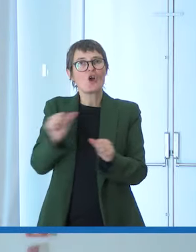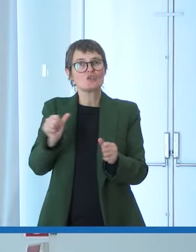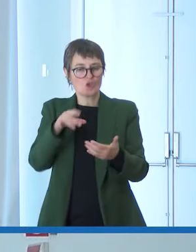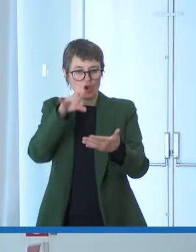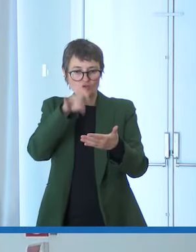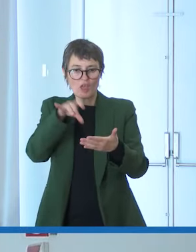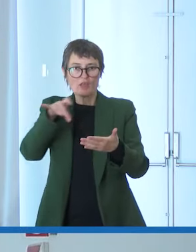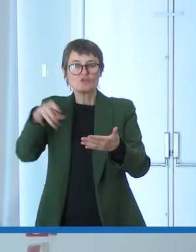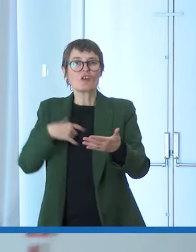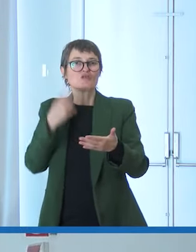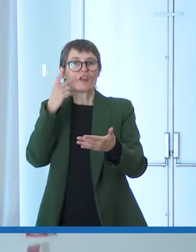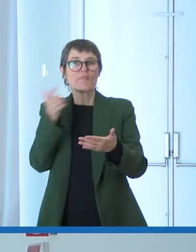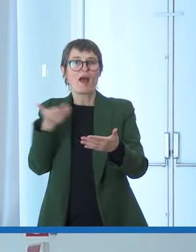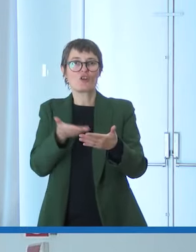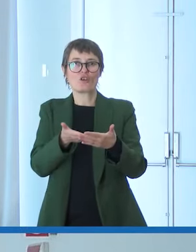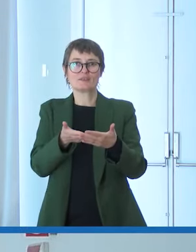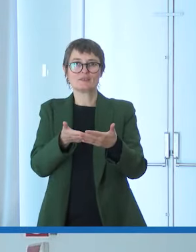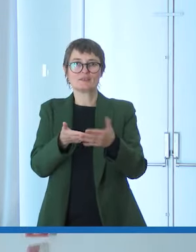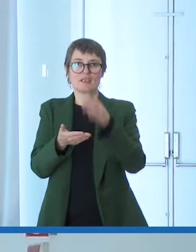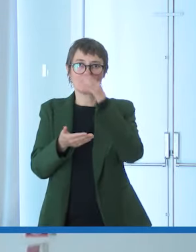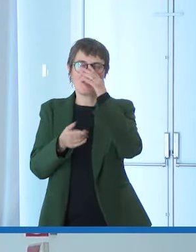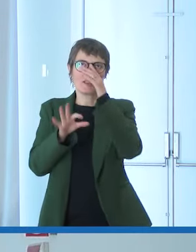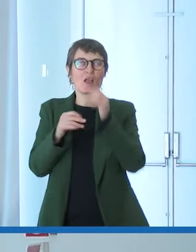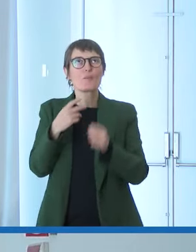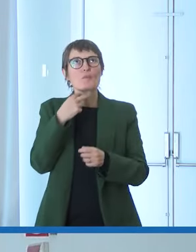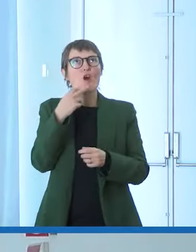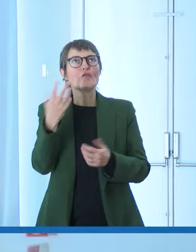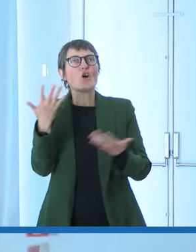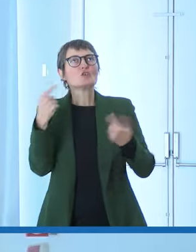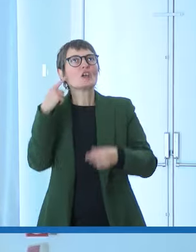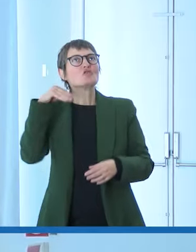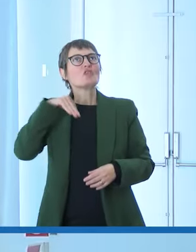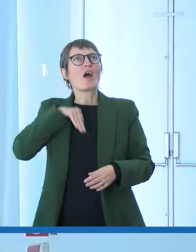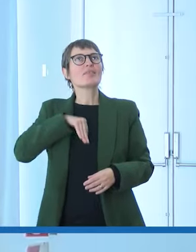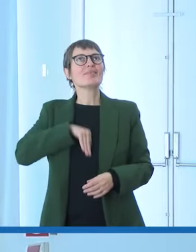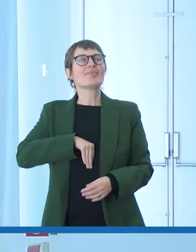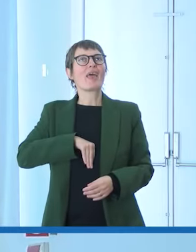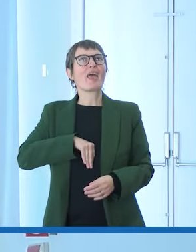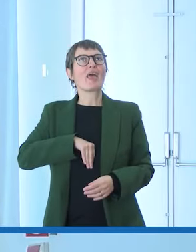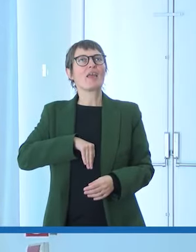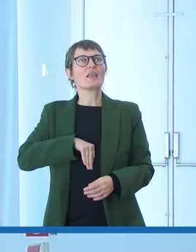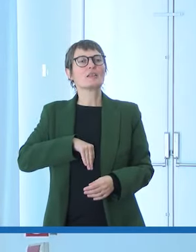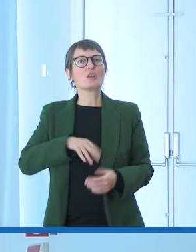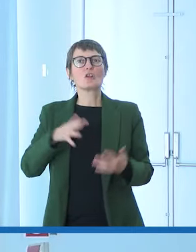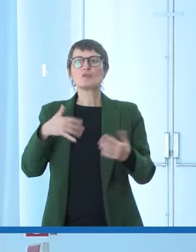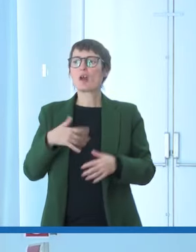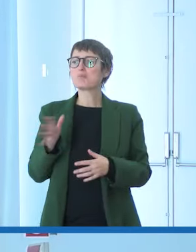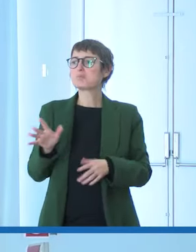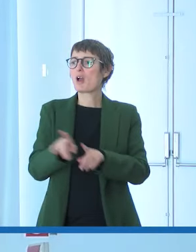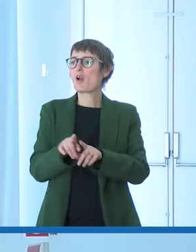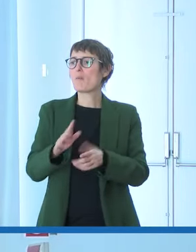scrive è voce che ti entra dentro e mette radici è un minuto del tuo tempo